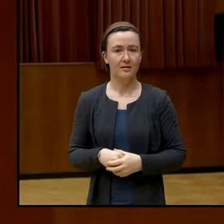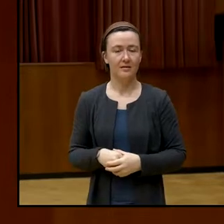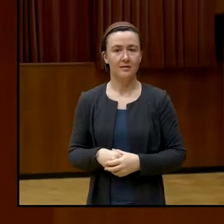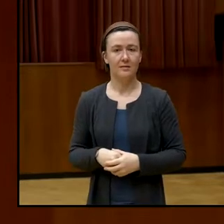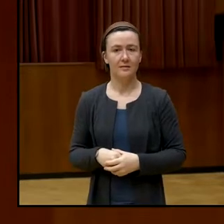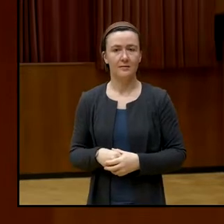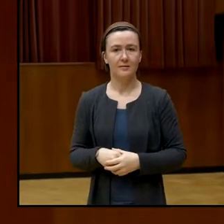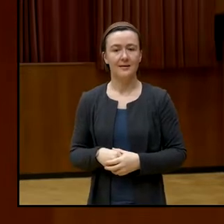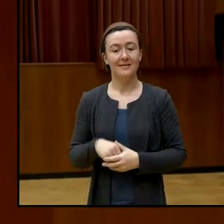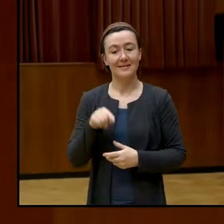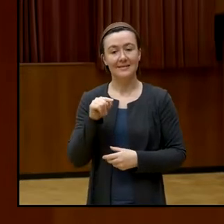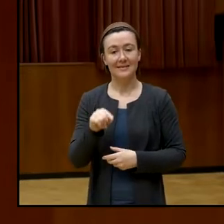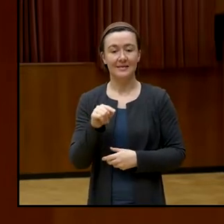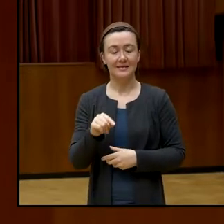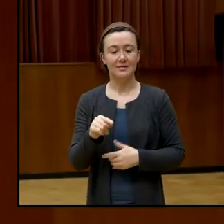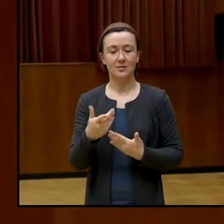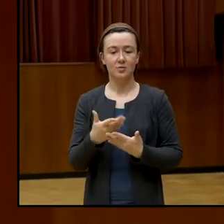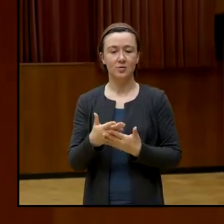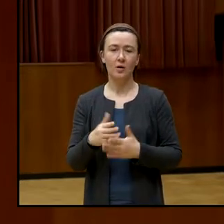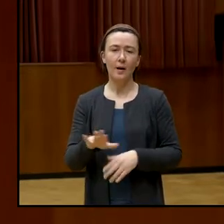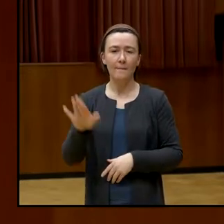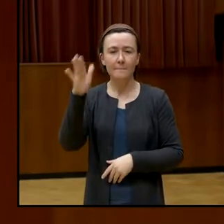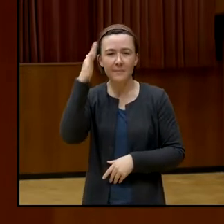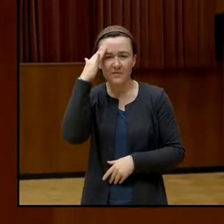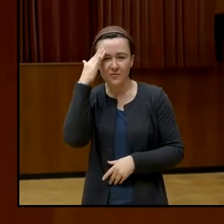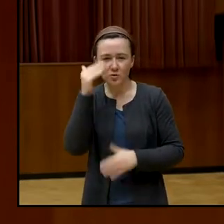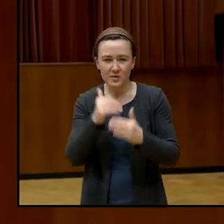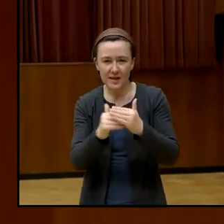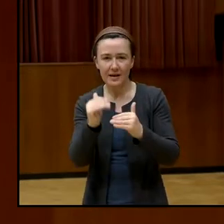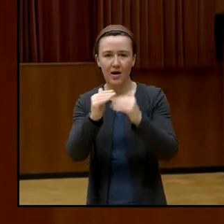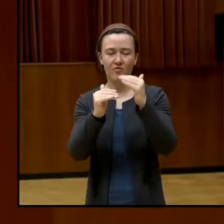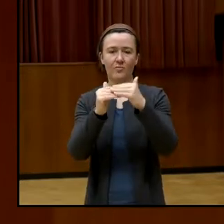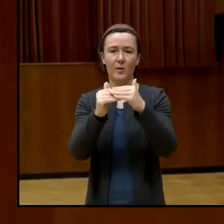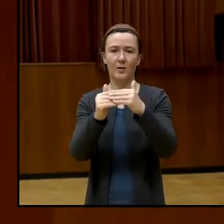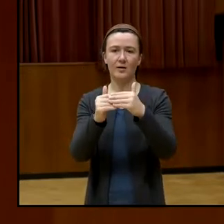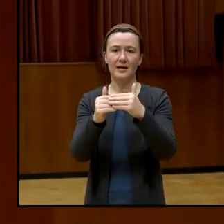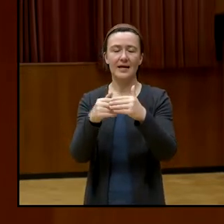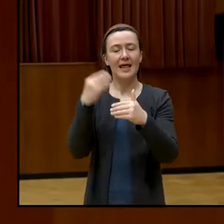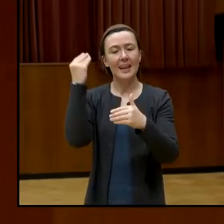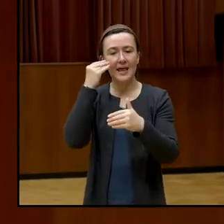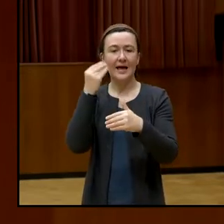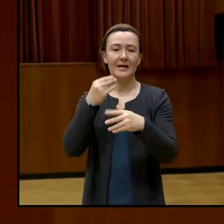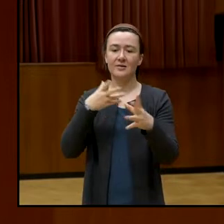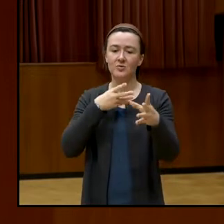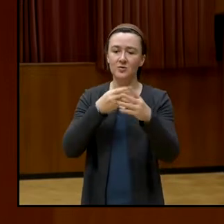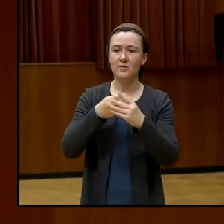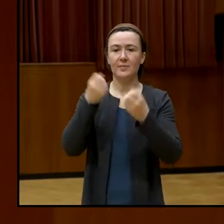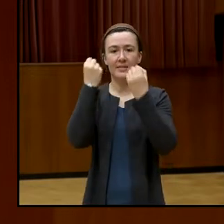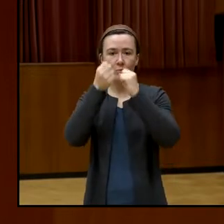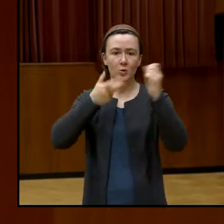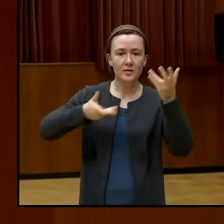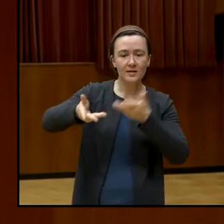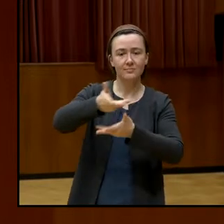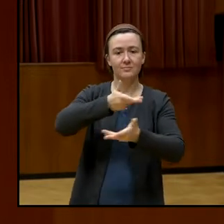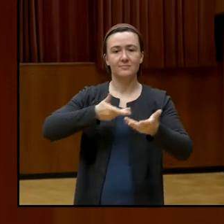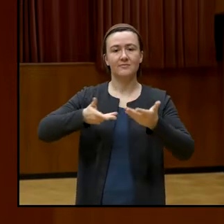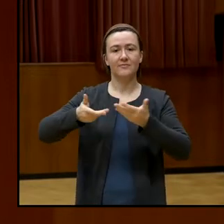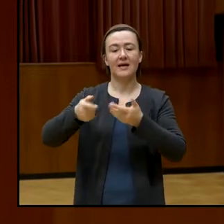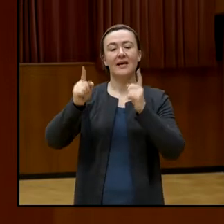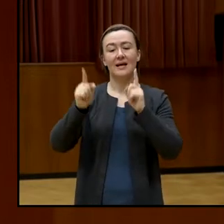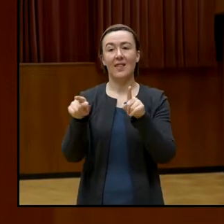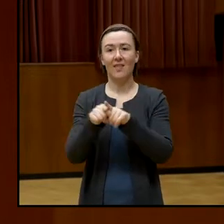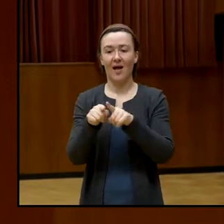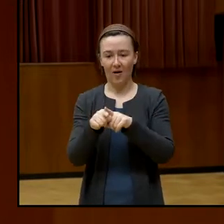Dieses Bewusstsein bilden und dieses Lernen miteinander in einen demokratischen Austausch zu treten, kann auch wiederum in die Familien